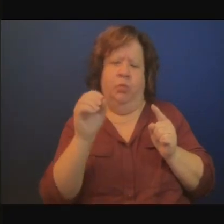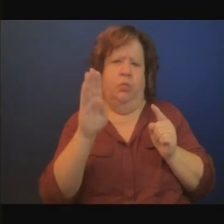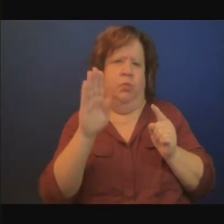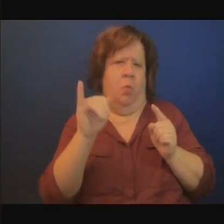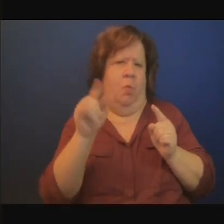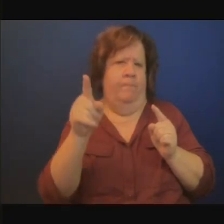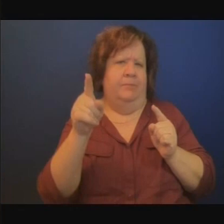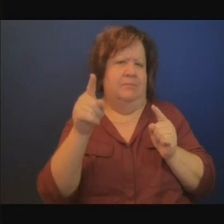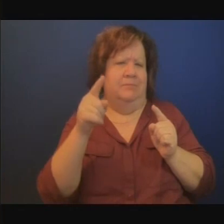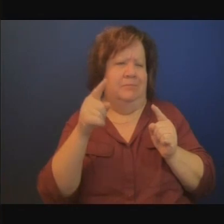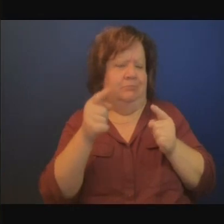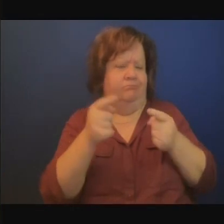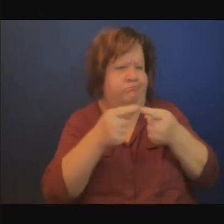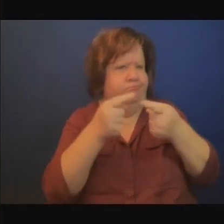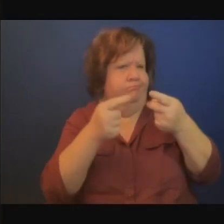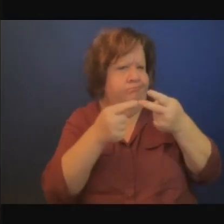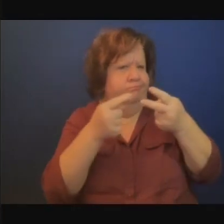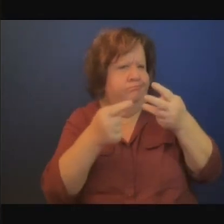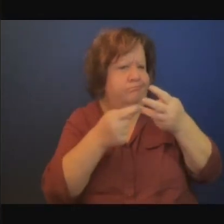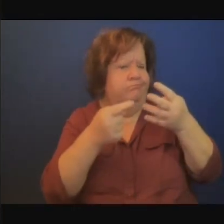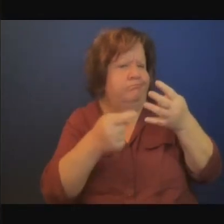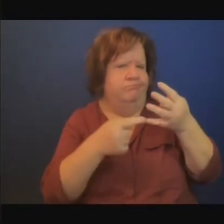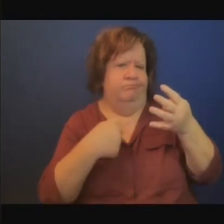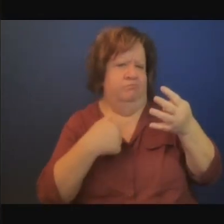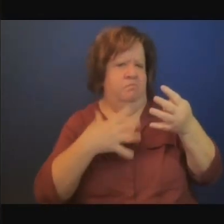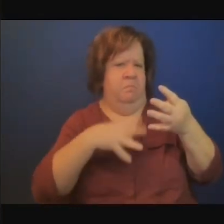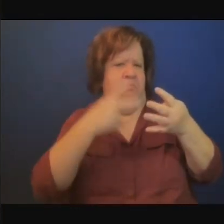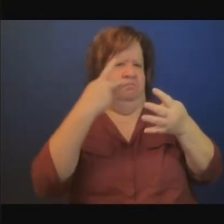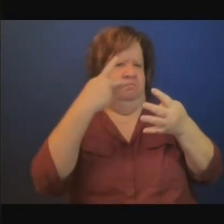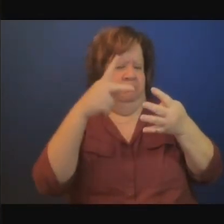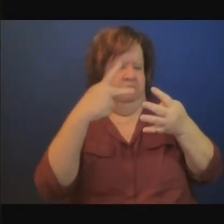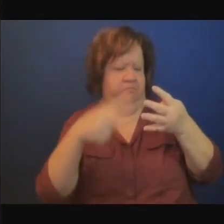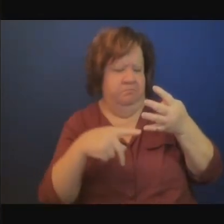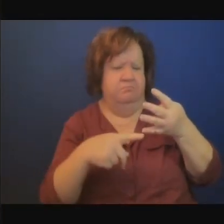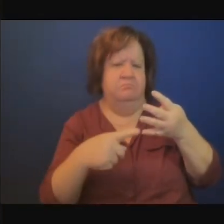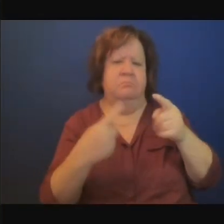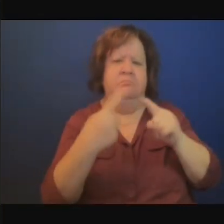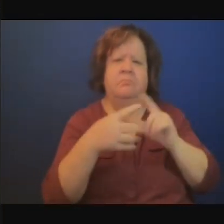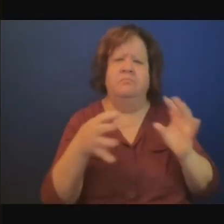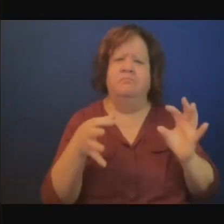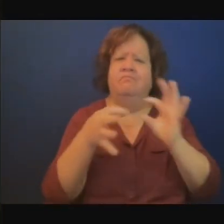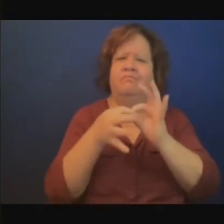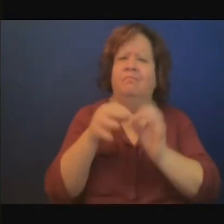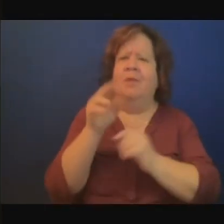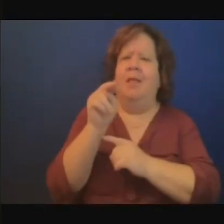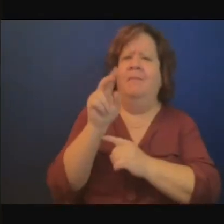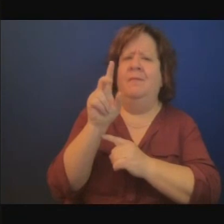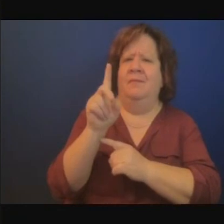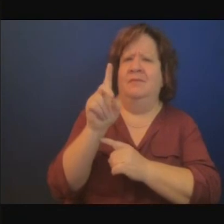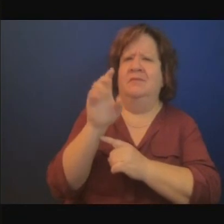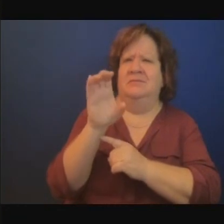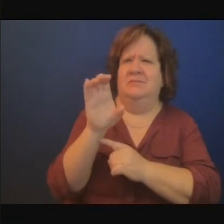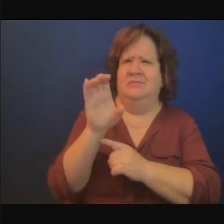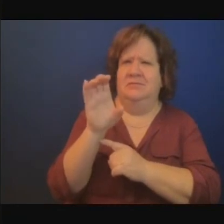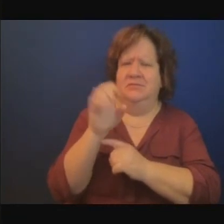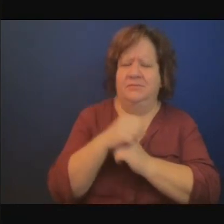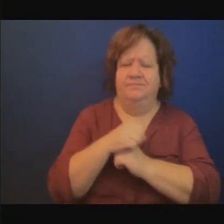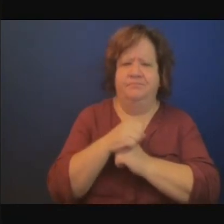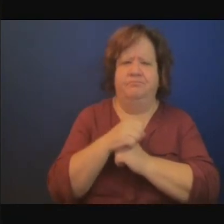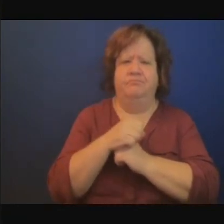et il y a notamment la question de la sensibilisation soulevée par Anita